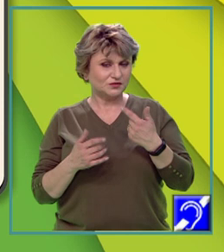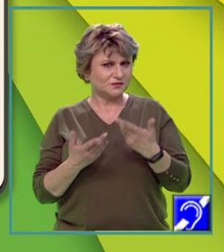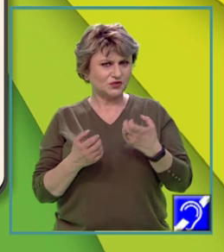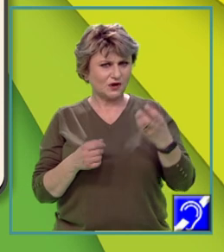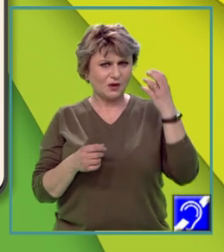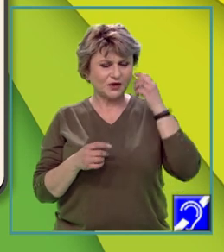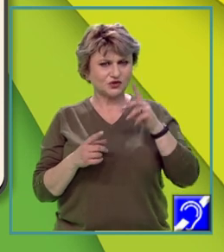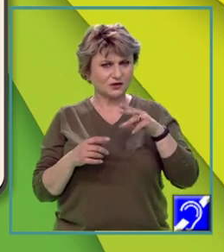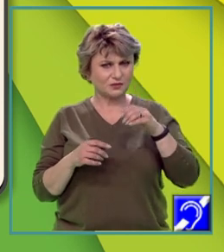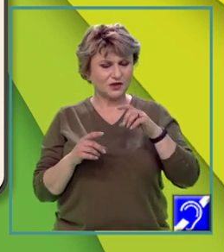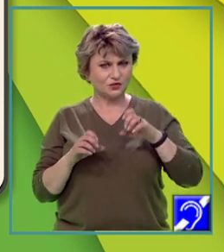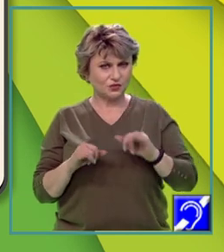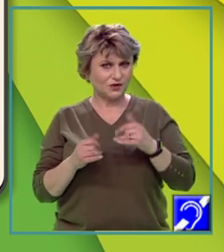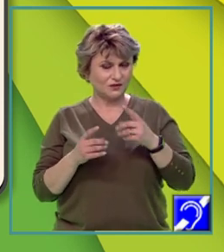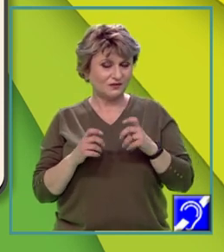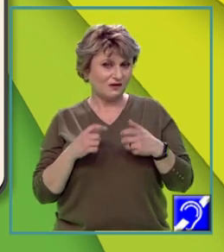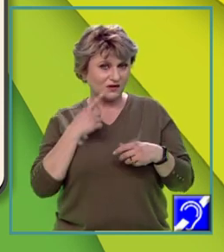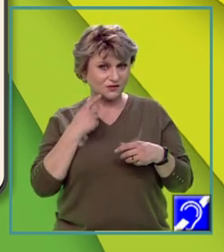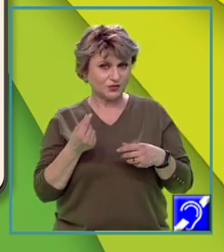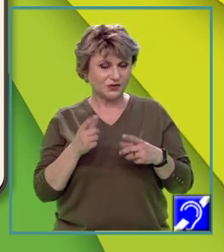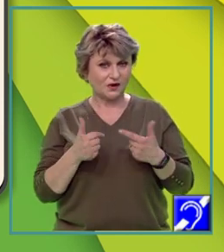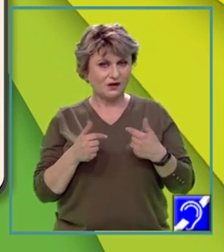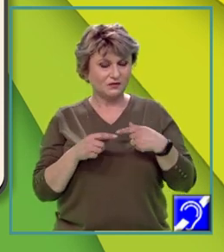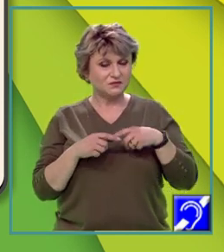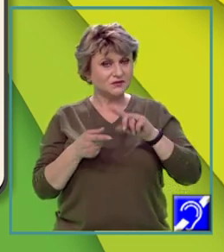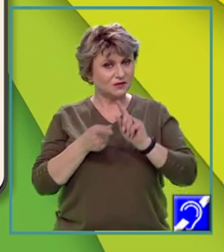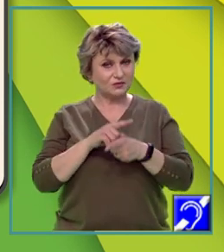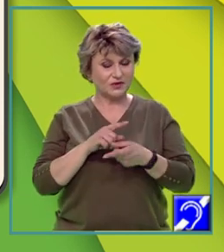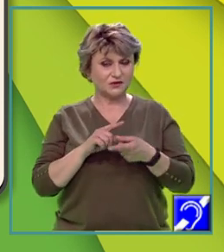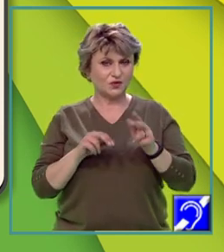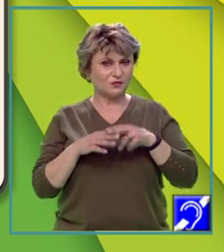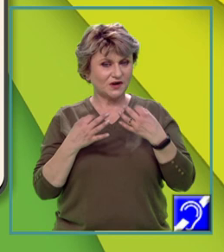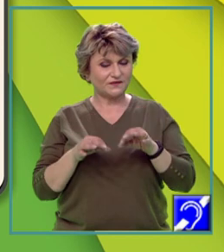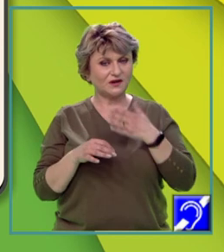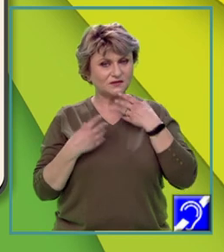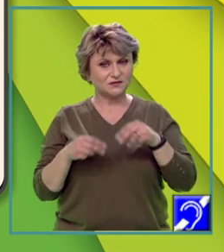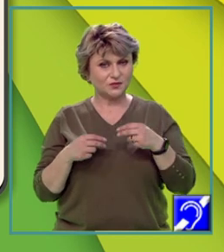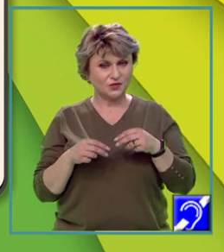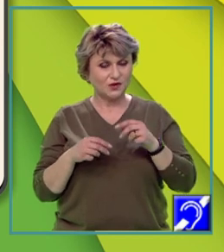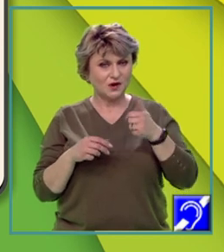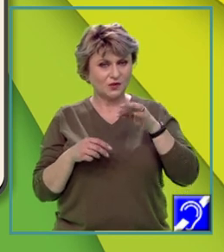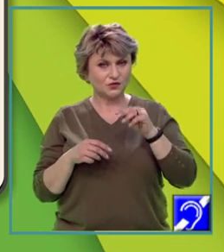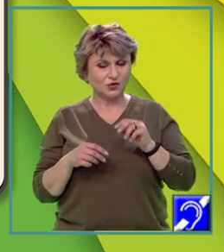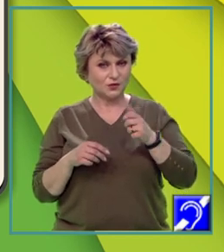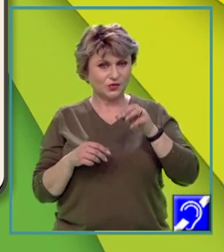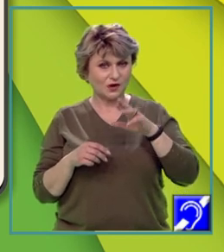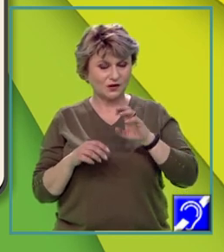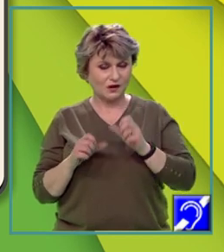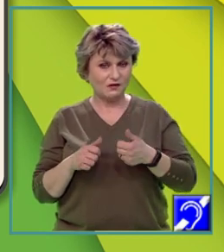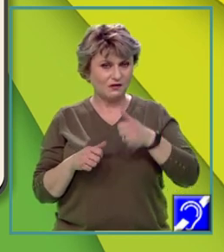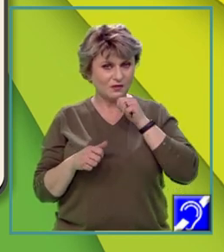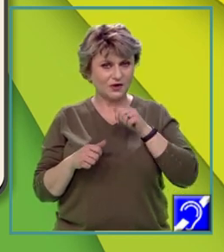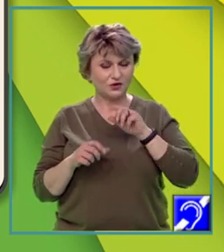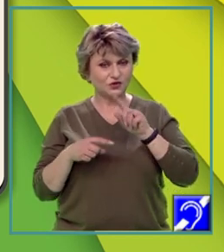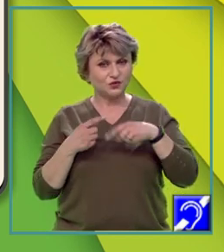capacitatea mediului de a răspunde la modificări, cum ar fi, de exemplu, autoepurarea apelor unui râu